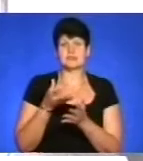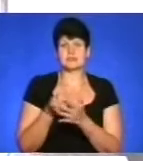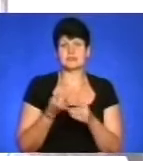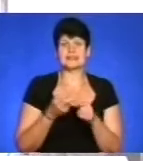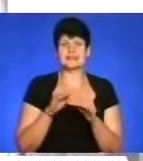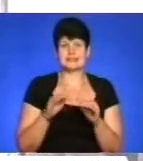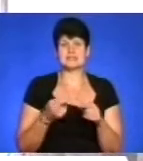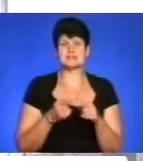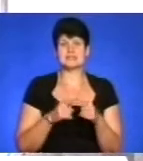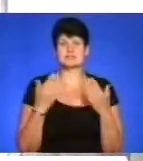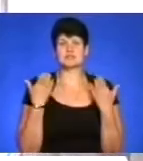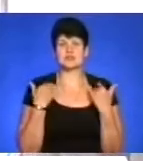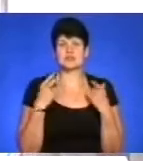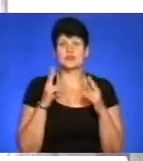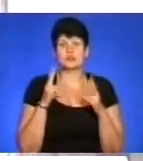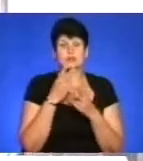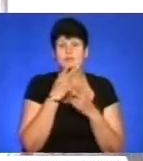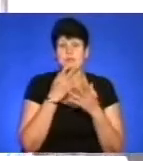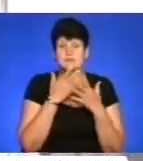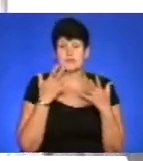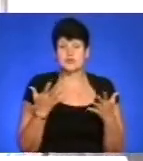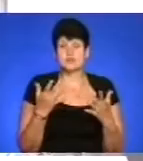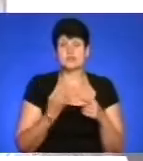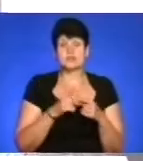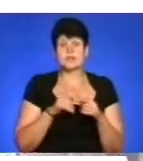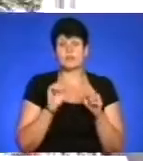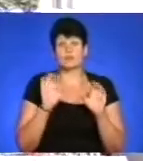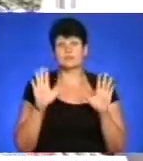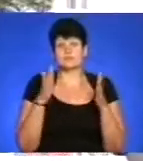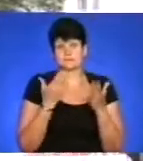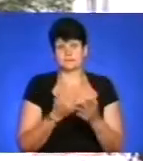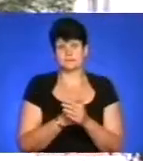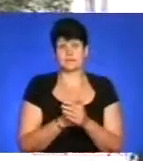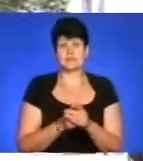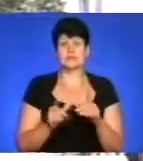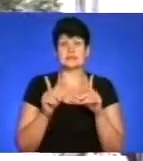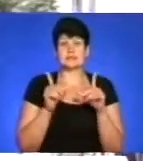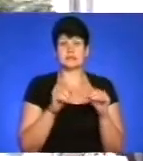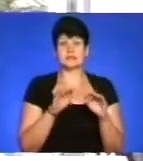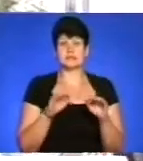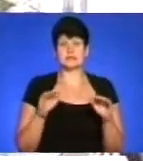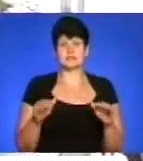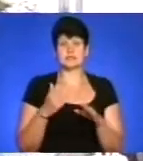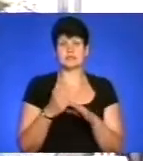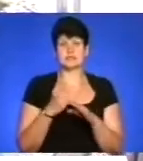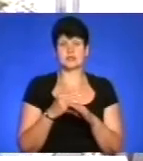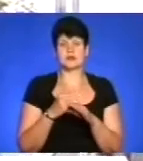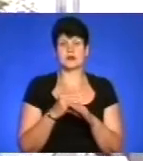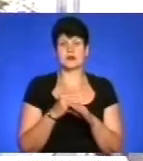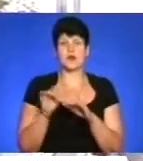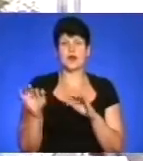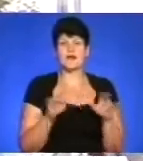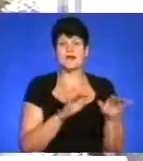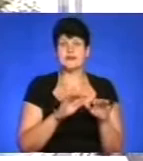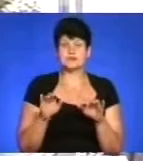відпочинок і, напевно, що ніхто не передбачав, що це може так статися. Їхало дітей, це частинка духового оркестру і частинка